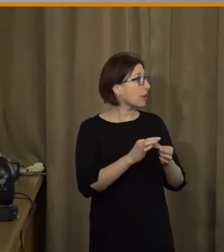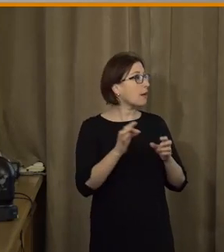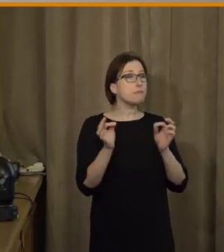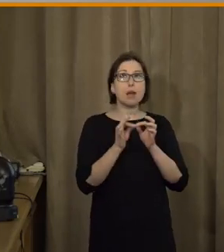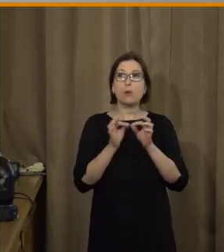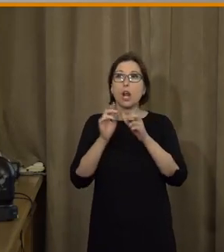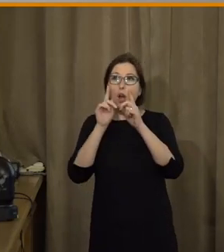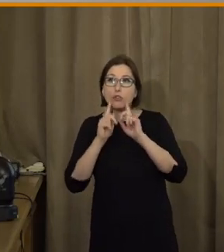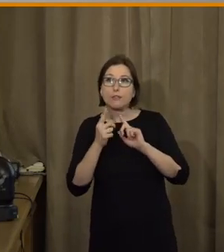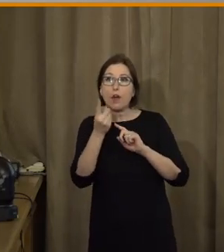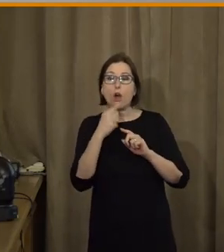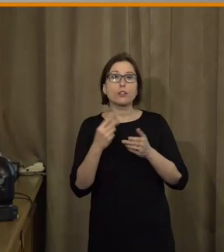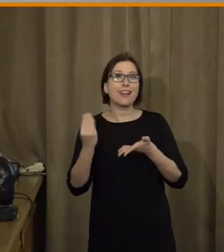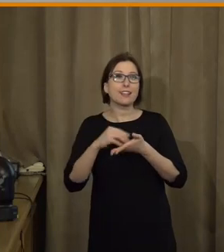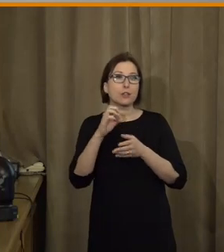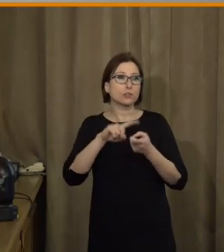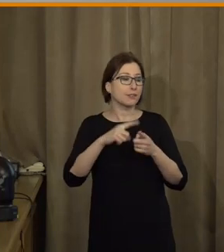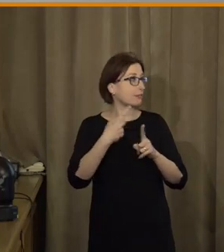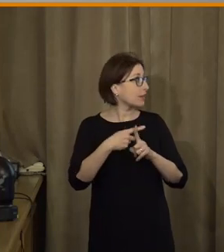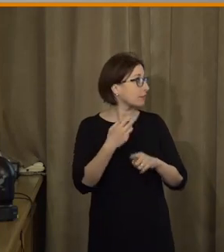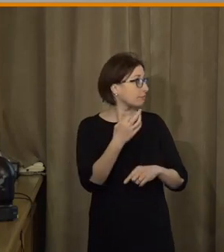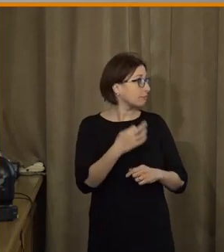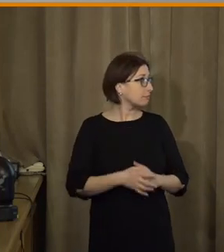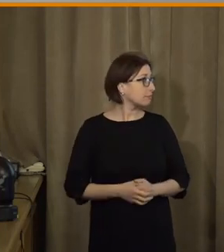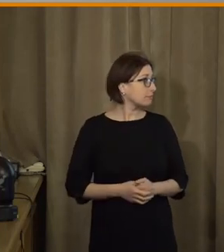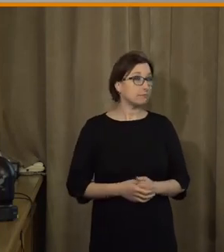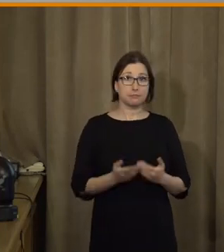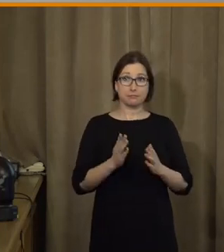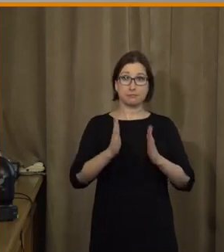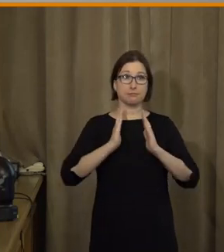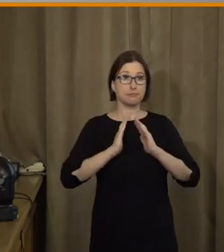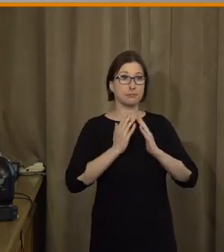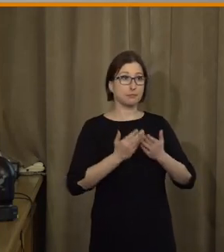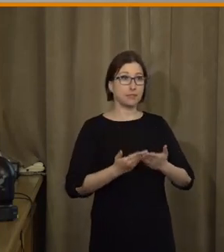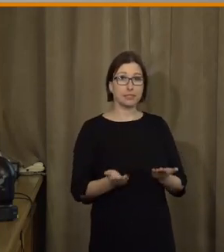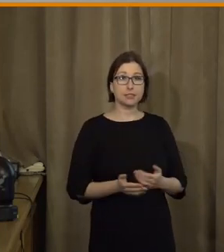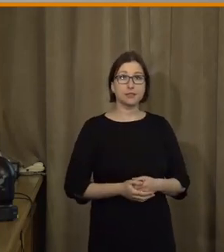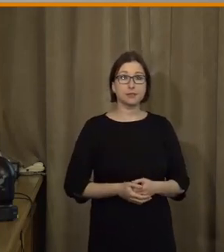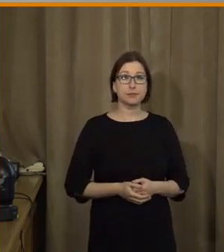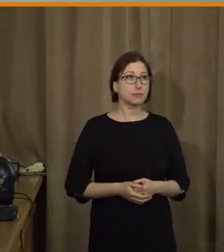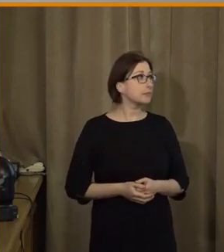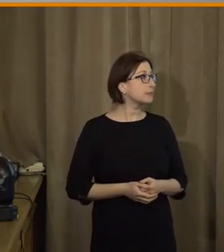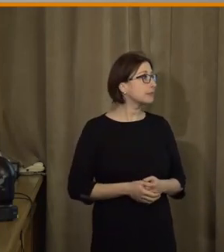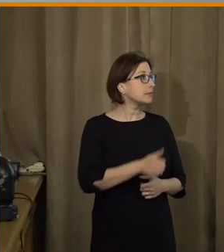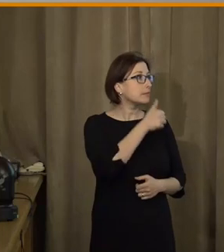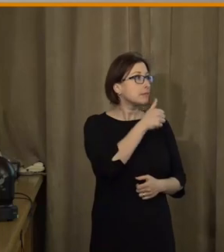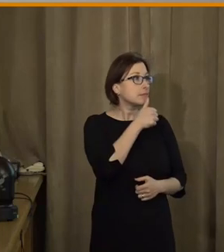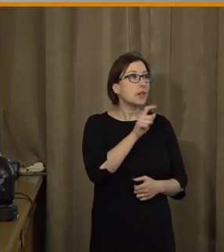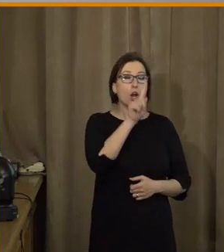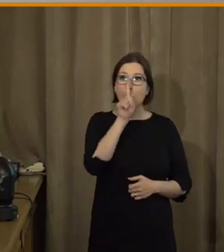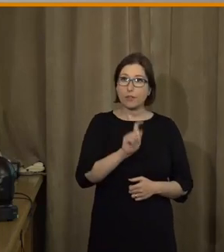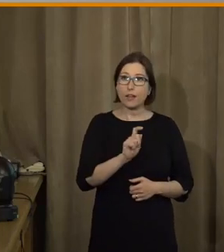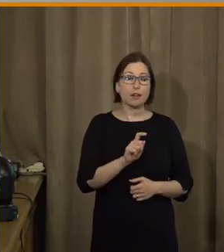Barbara Hořavá z nadace OSF? Ne? Ano, tam je otázka